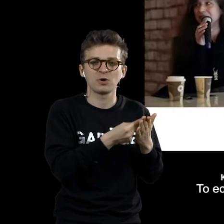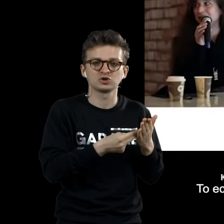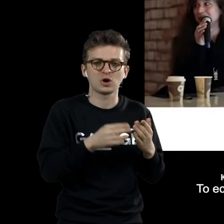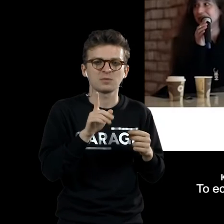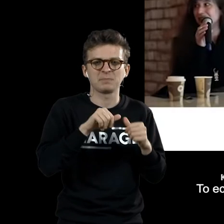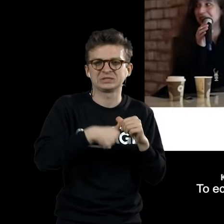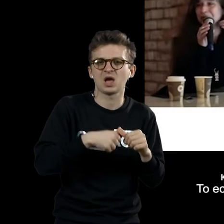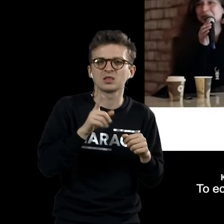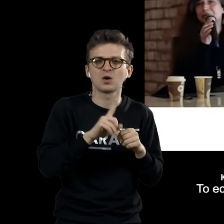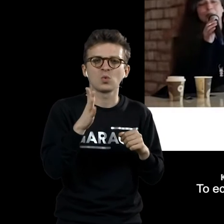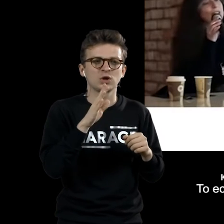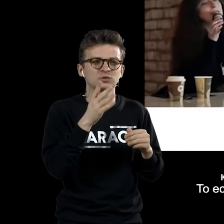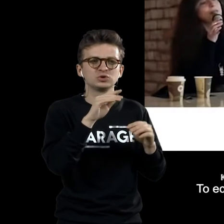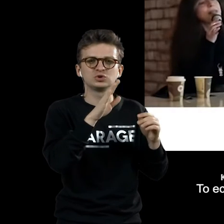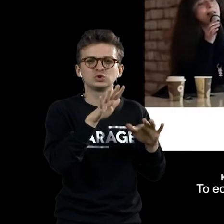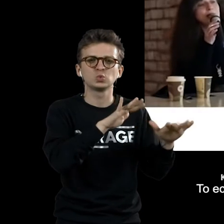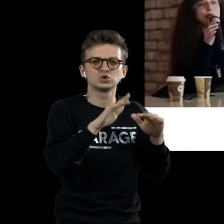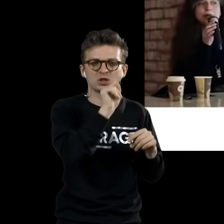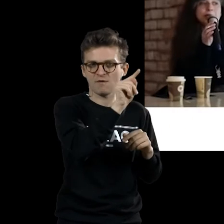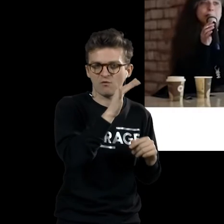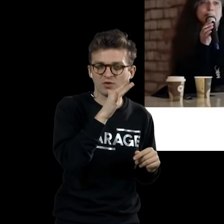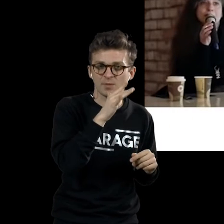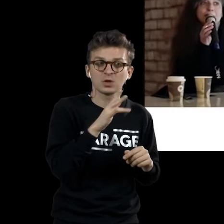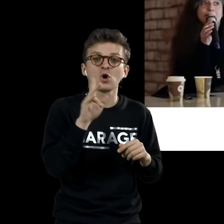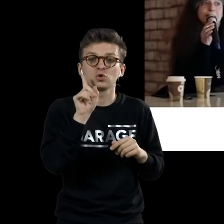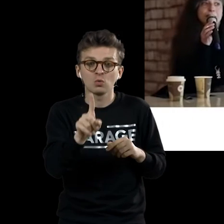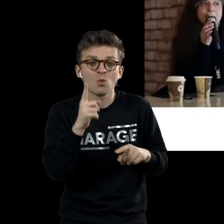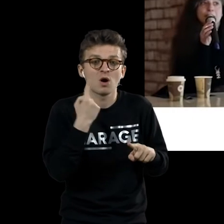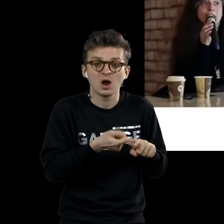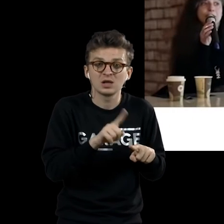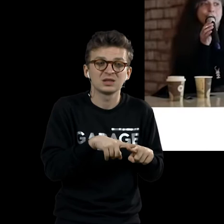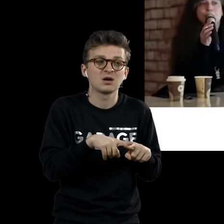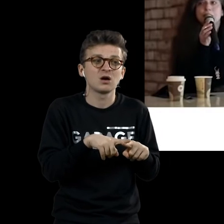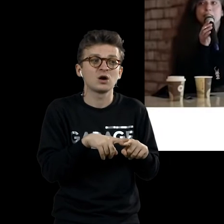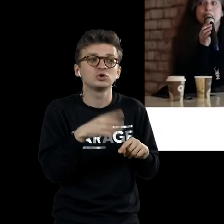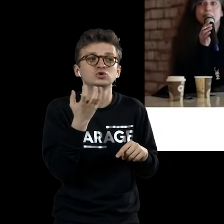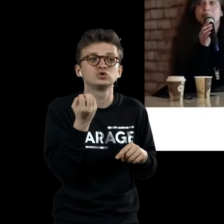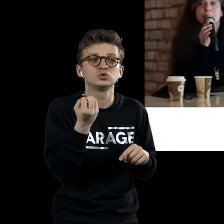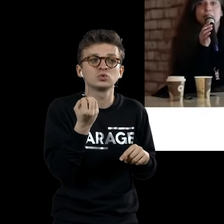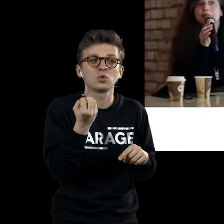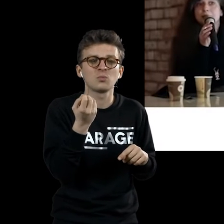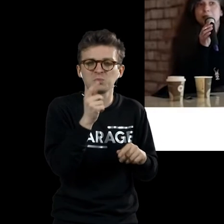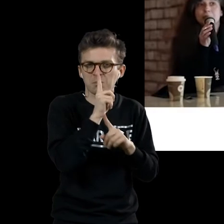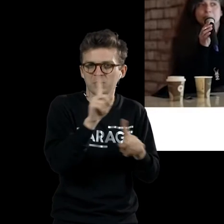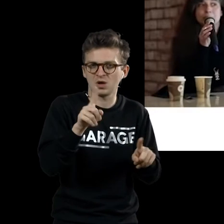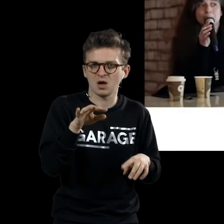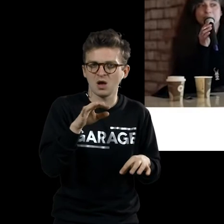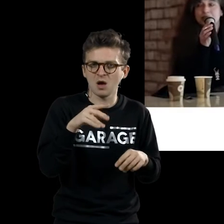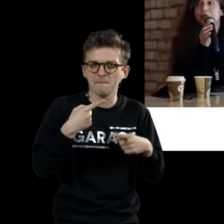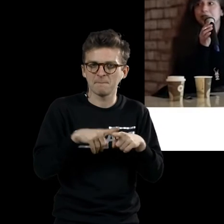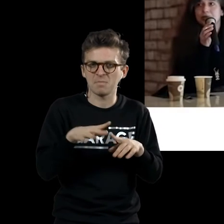был постоянный сюжет для искусства того времени. Но при этом это не совсем... И еще это некий странный механизм,